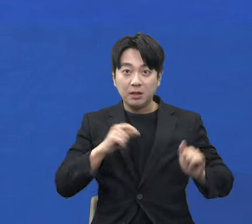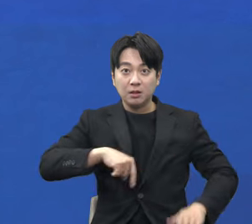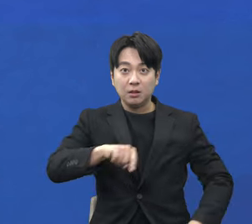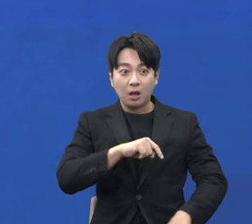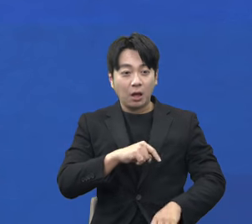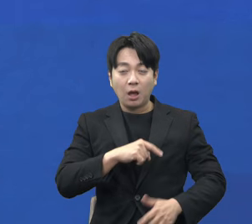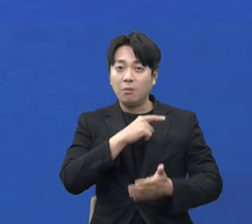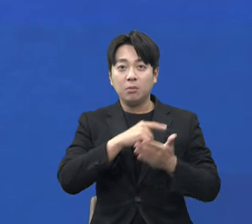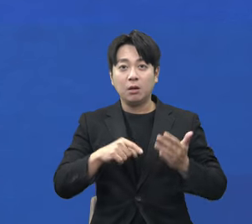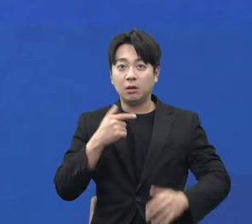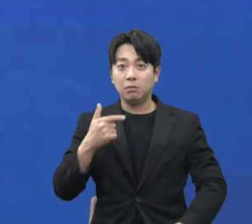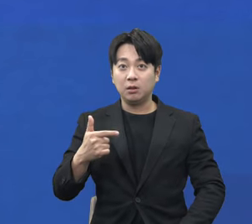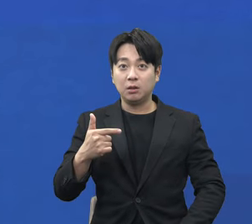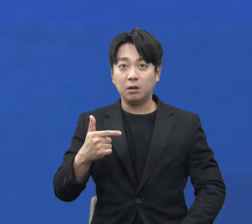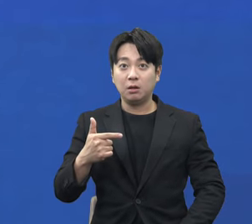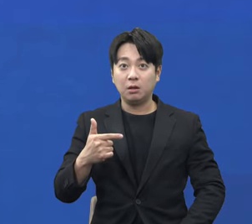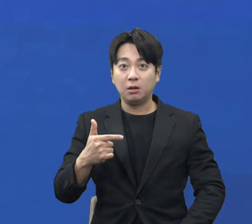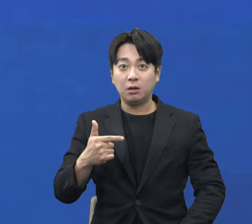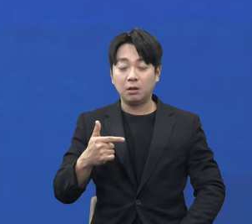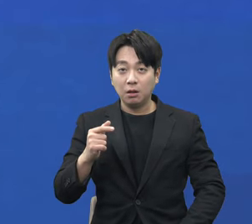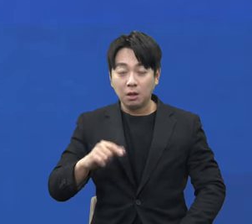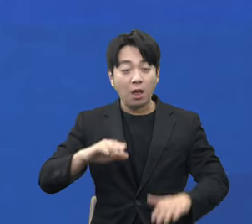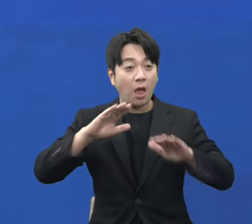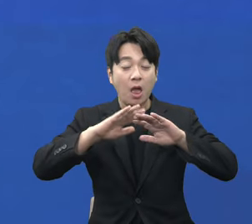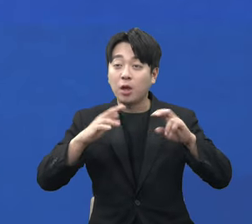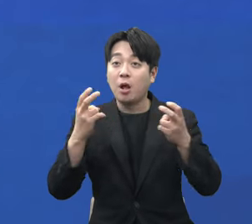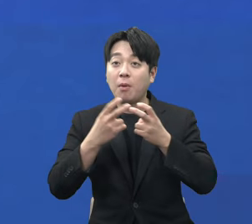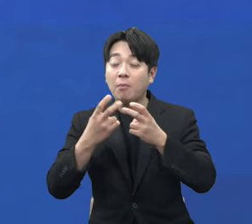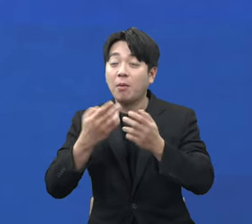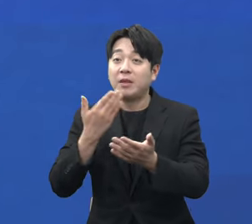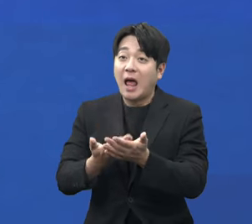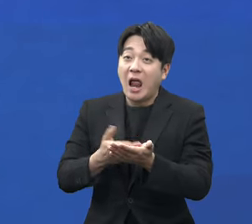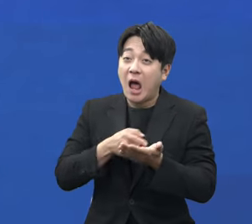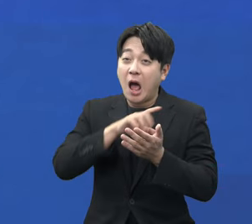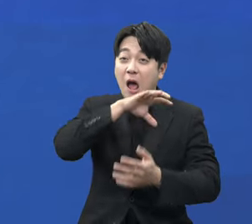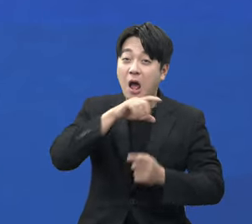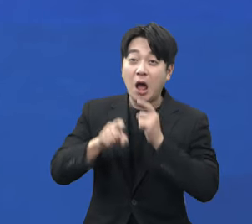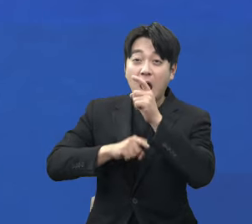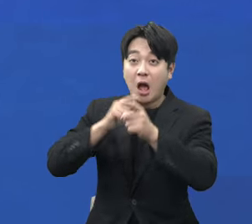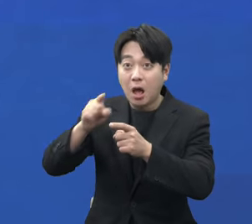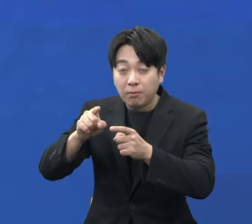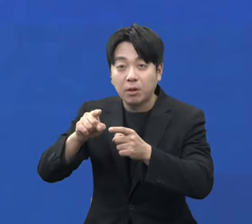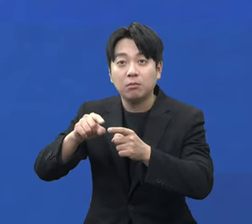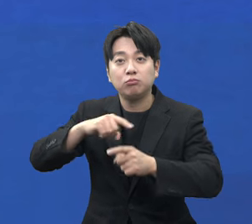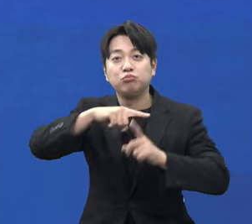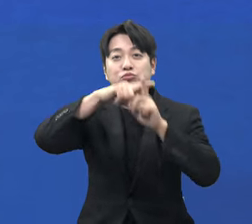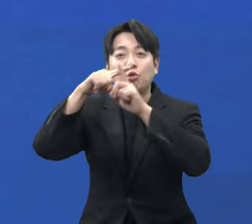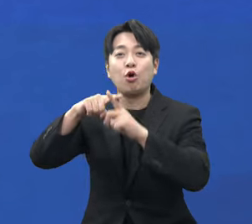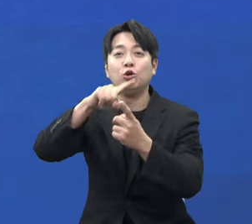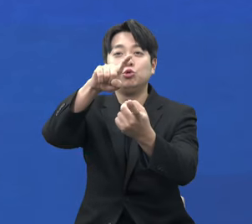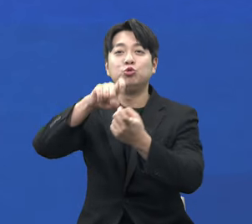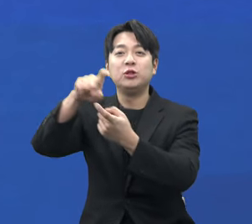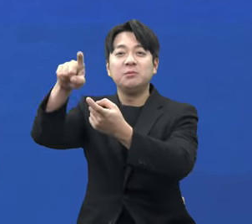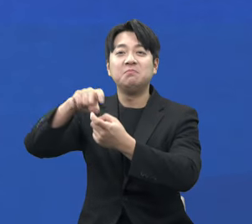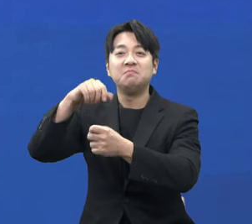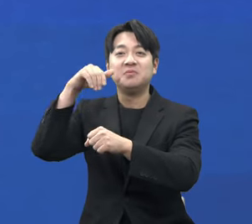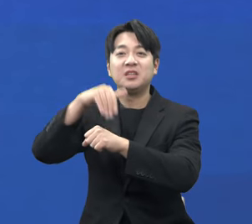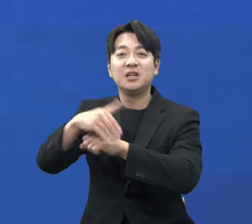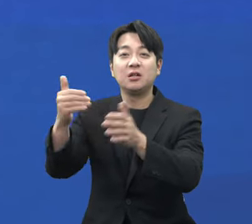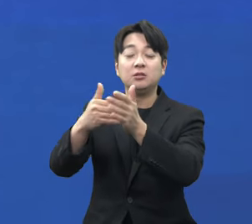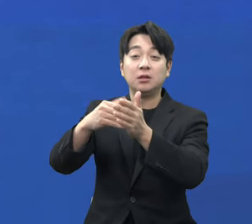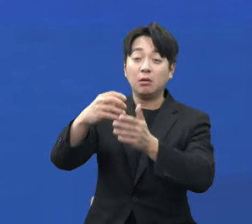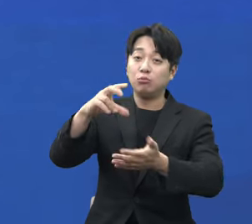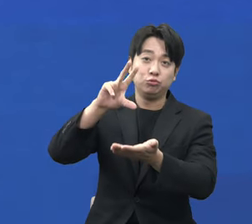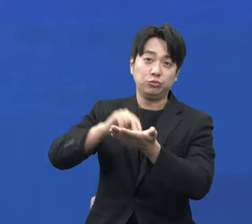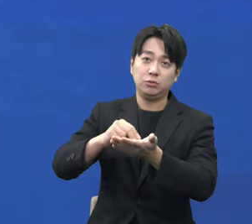있다는 듯이 대책을 합시고 내놓는 것이 농산물 수입 정책입니다. 이상기후도 힘든데 이상한 대통령